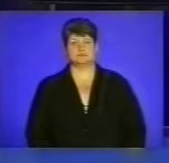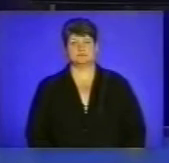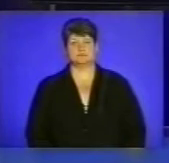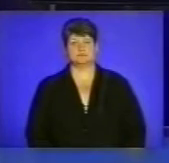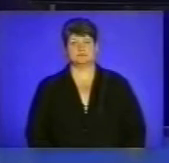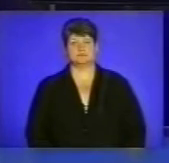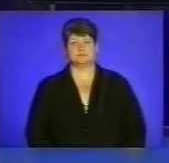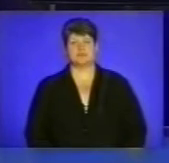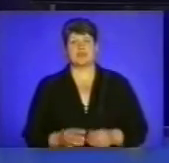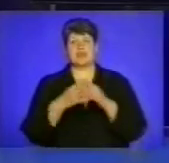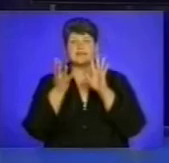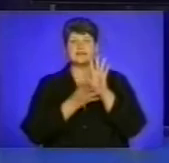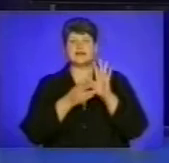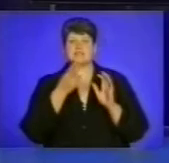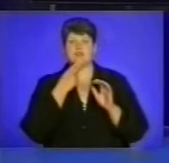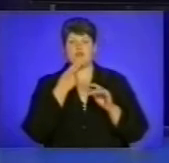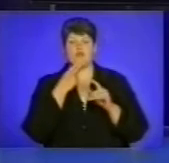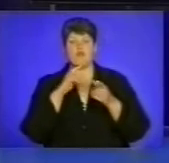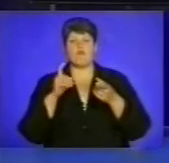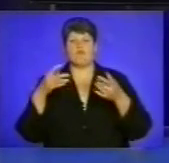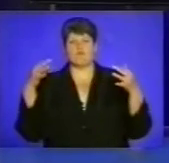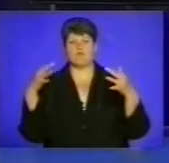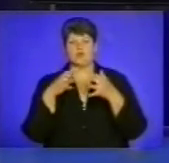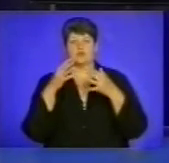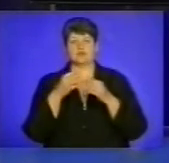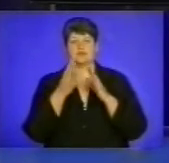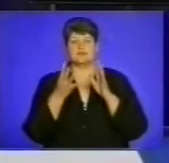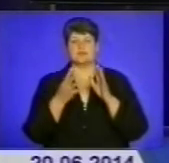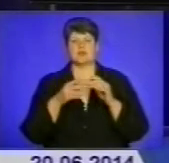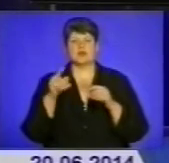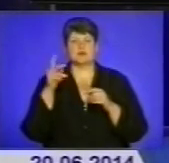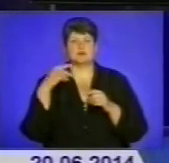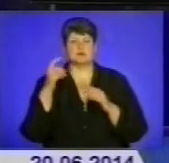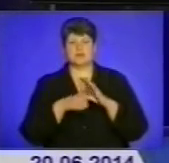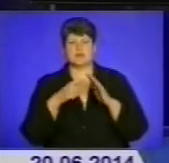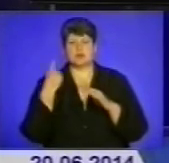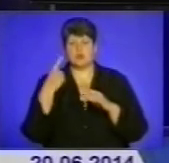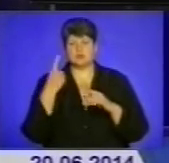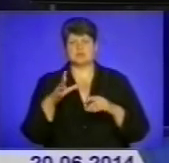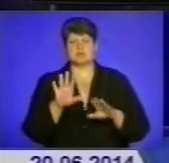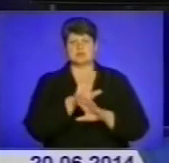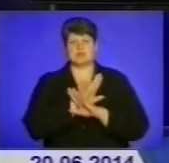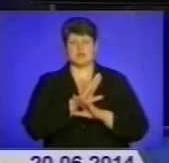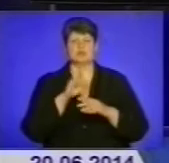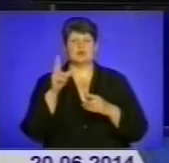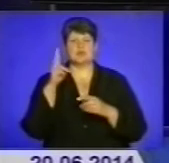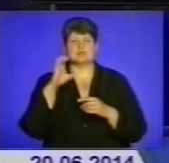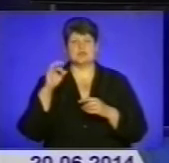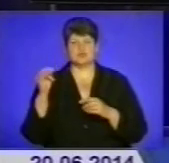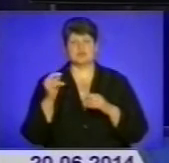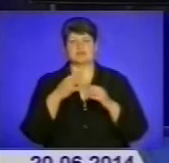19 червня в бою в Донецькій області загинув житель Тернопільщини Віктор Симчук. Він був розвідником-снайпером